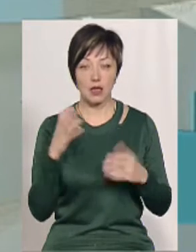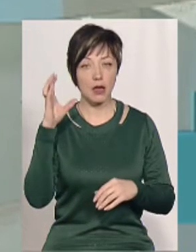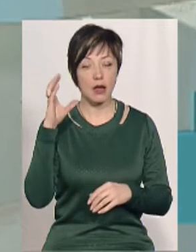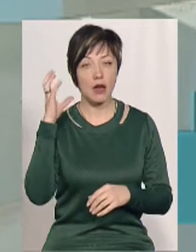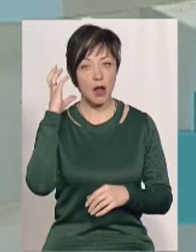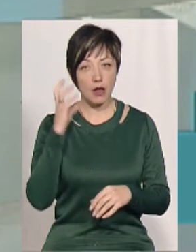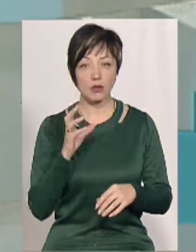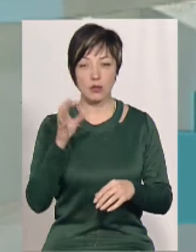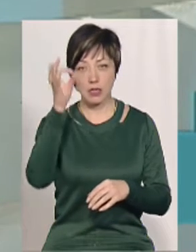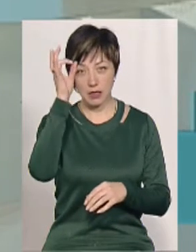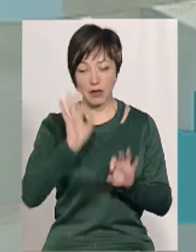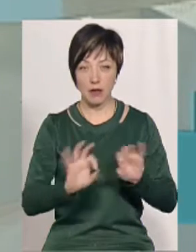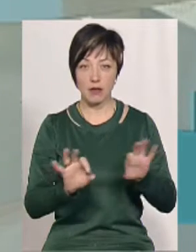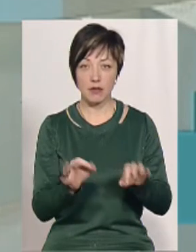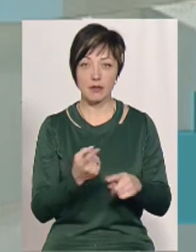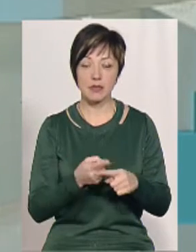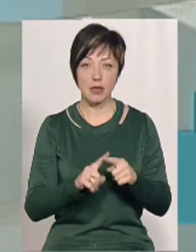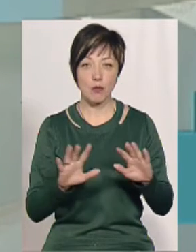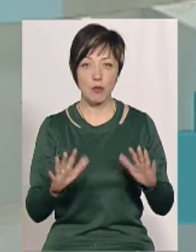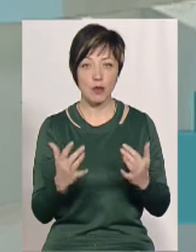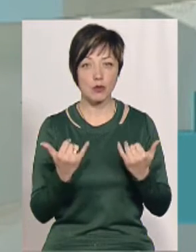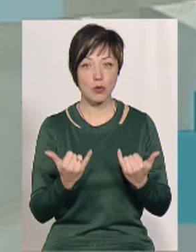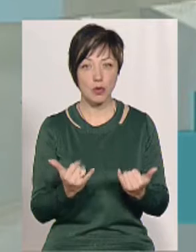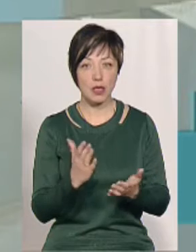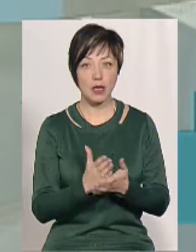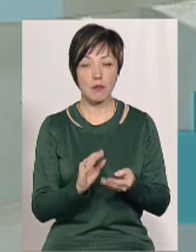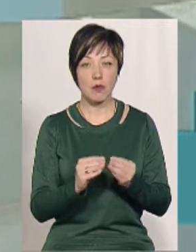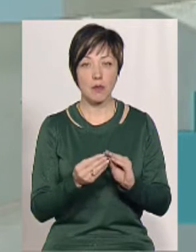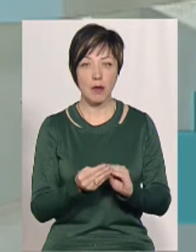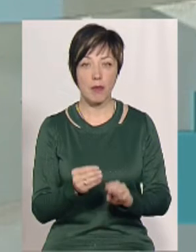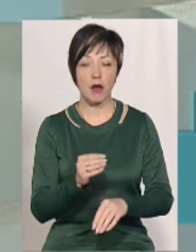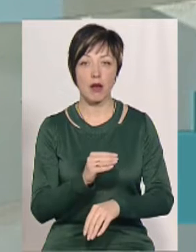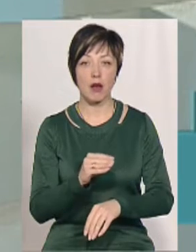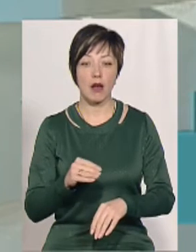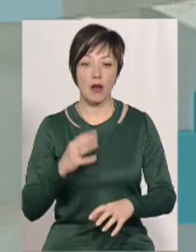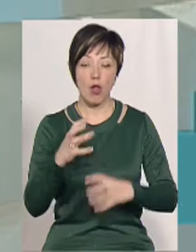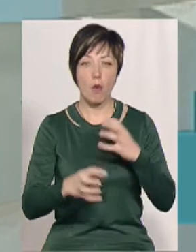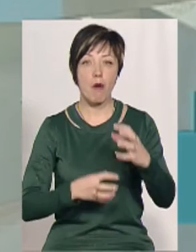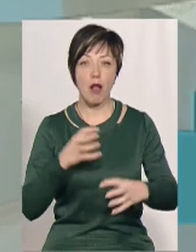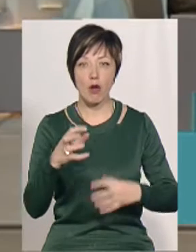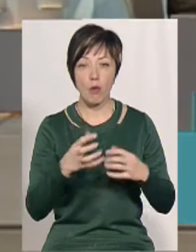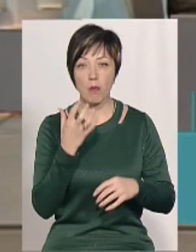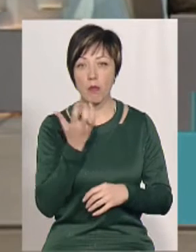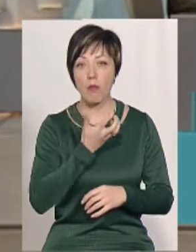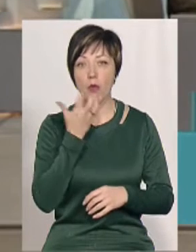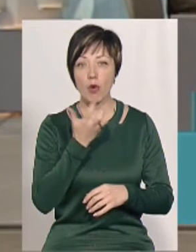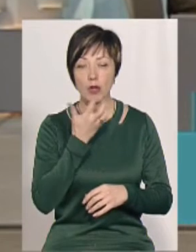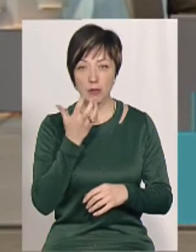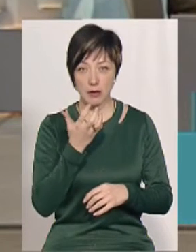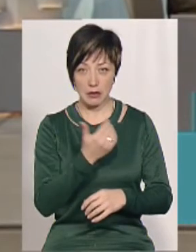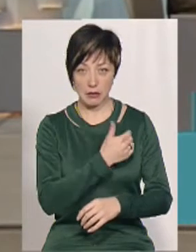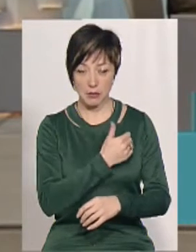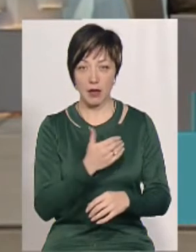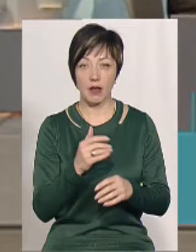радіо якраз і згадав цей момент, сьогодні є проблема глобального потепління. Ви знаєте, що всі держави, за